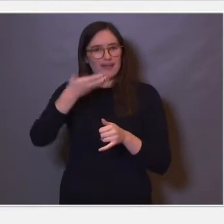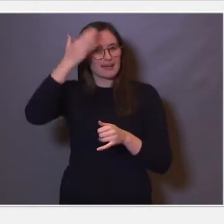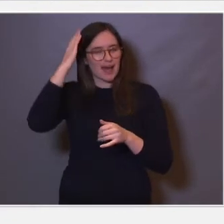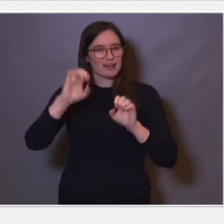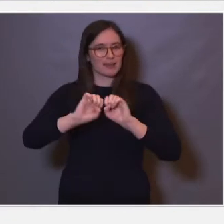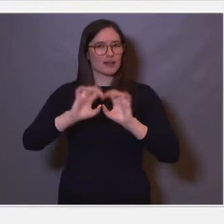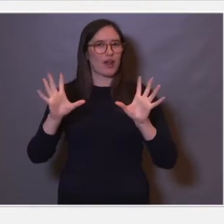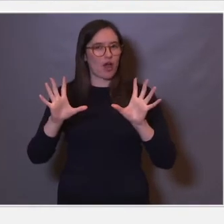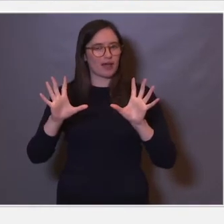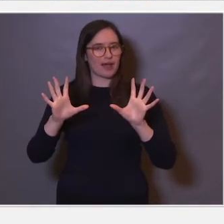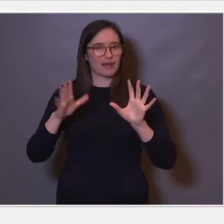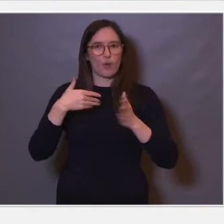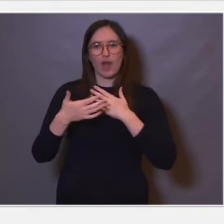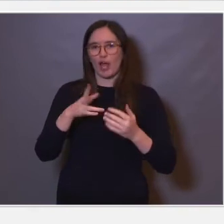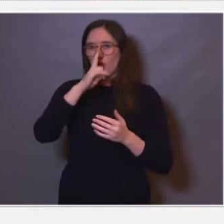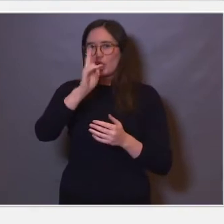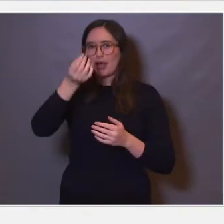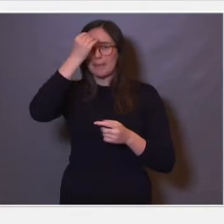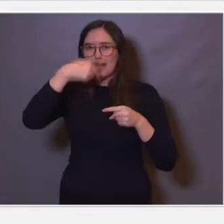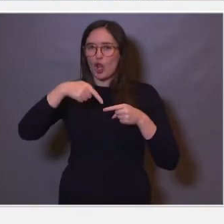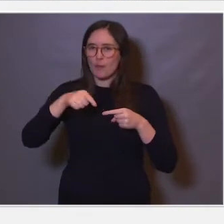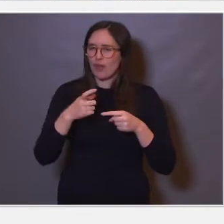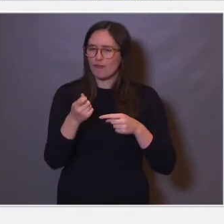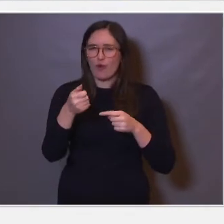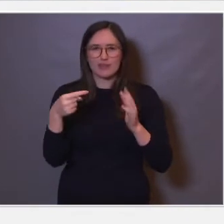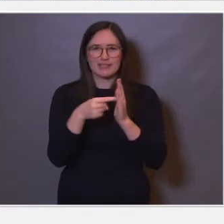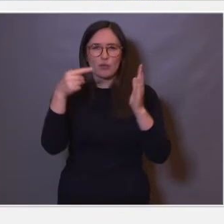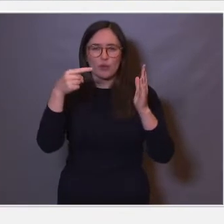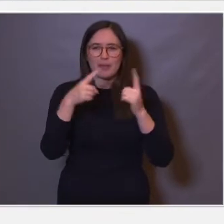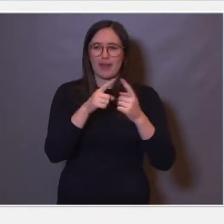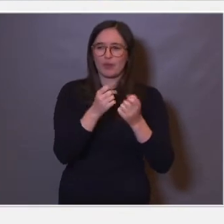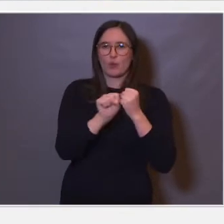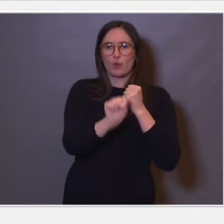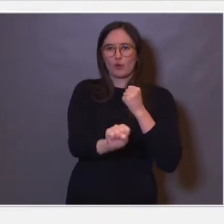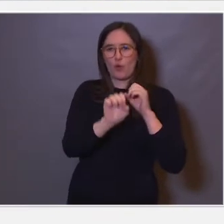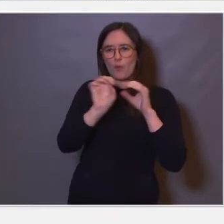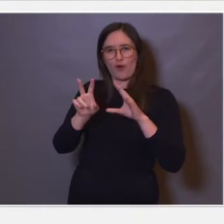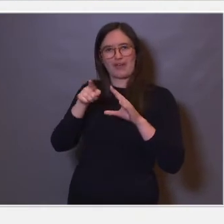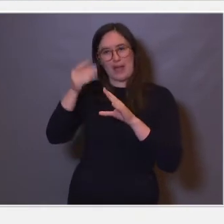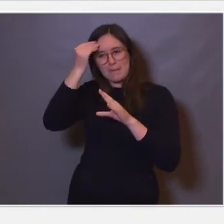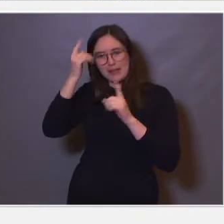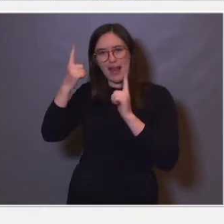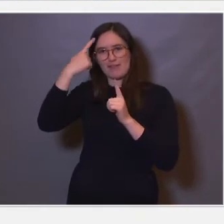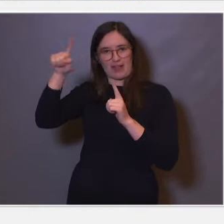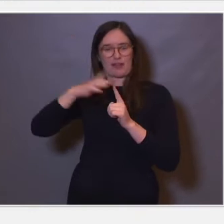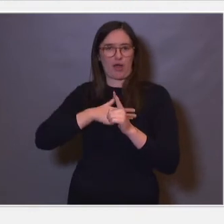hjernen å danne nye minner i løpet av sekunder, uten at det går utover de minnene og de ferdighetene som